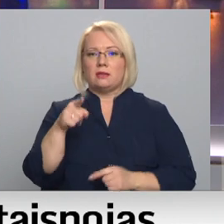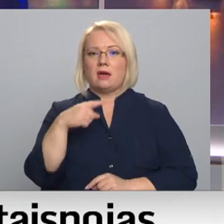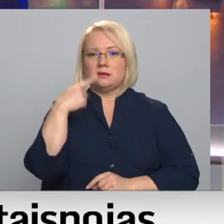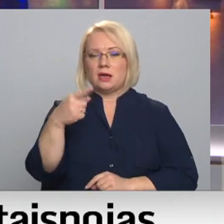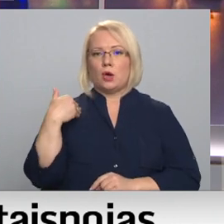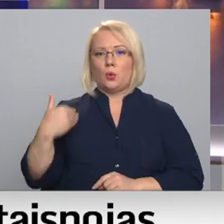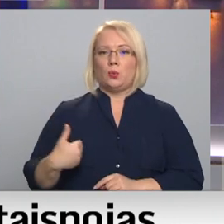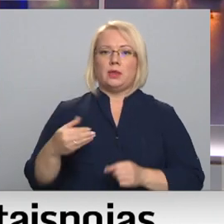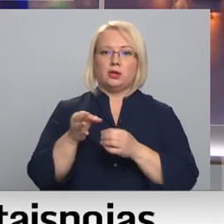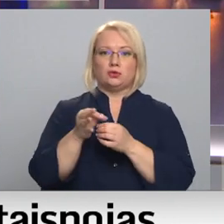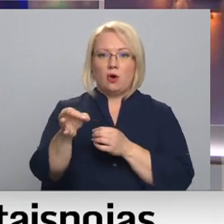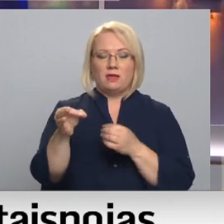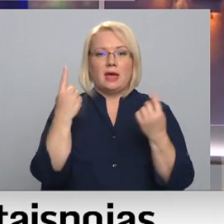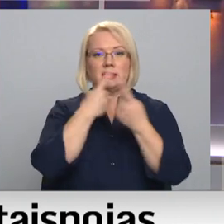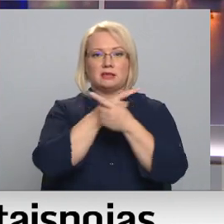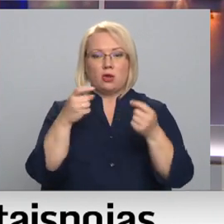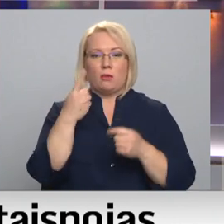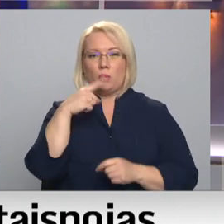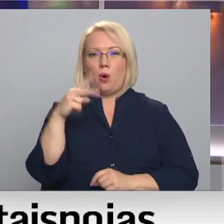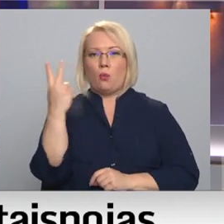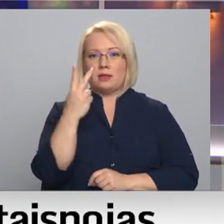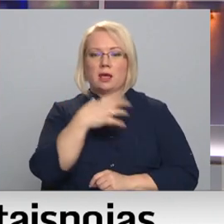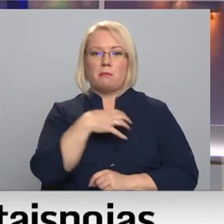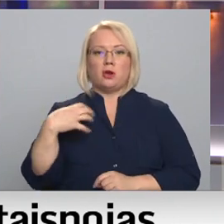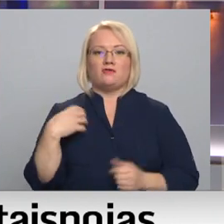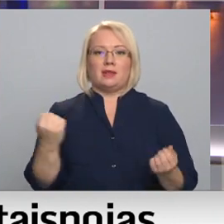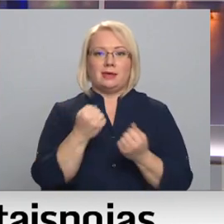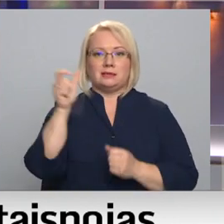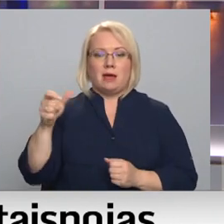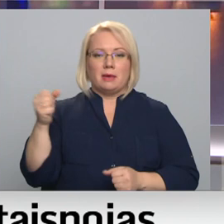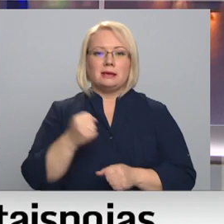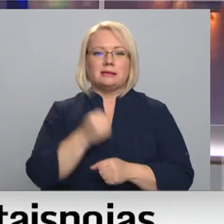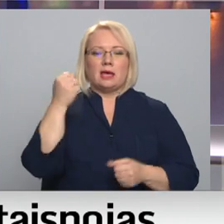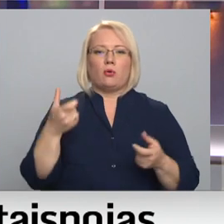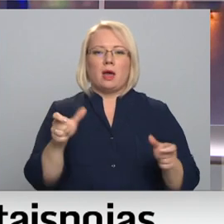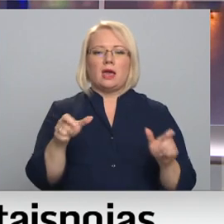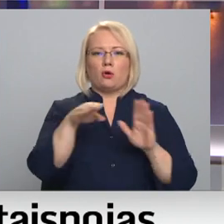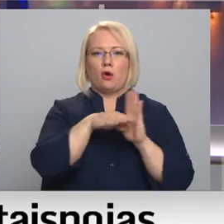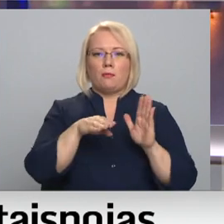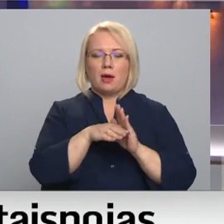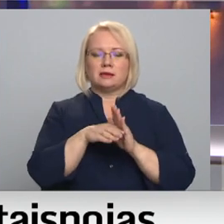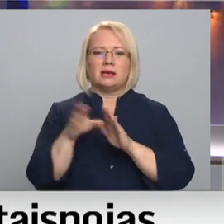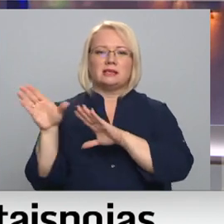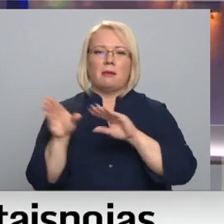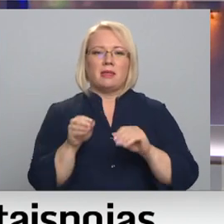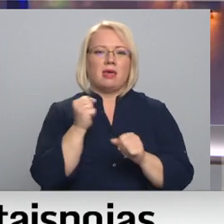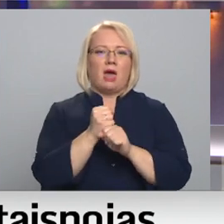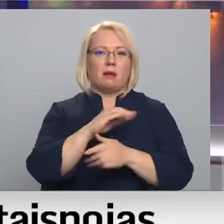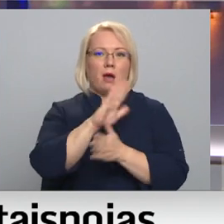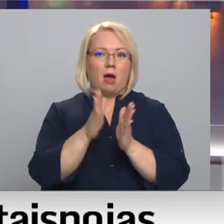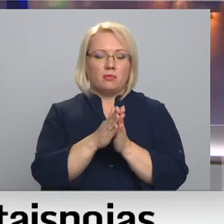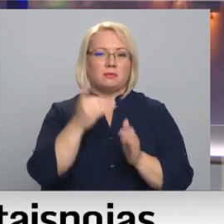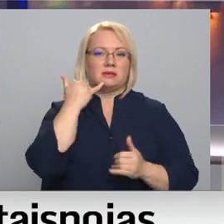kuldīgas novadā. Jau ziņojām, ka no otrdienas pašvaldības darbinieki, kuriem stingro ierobežojuma dēļ samazinājies darba apjoms, zvana